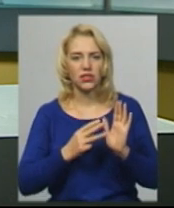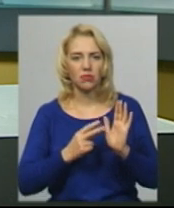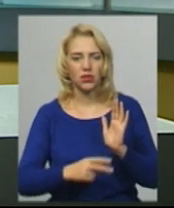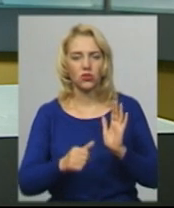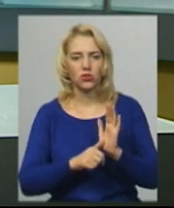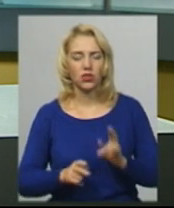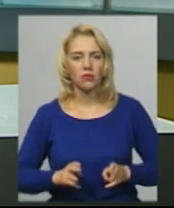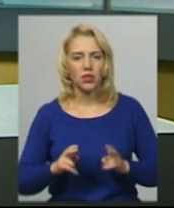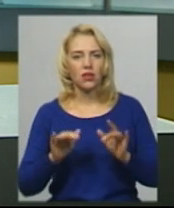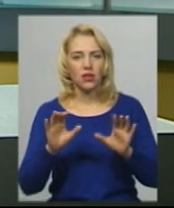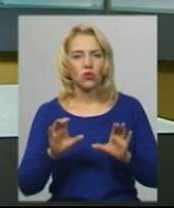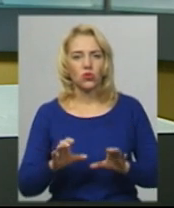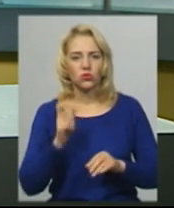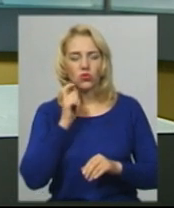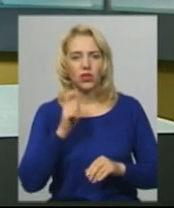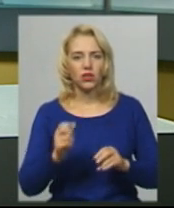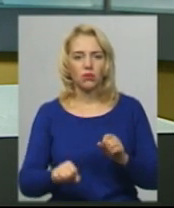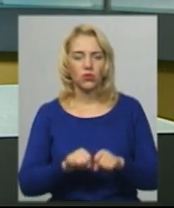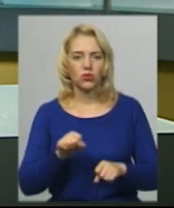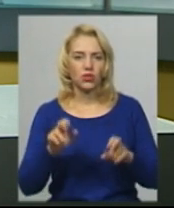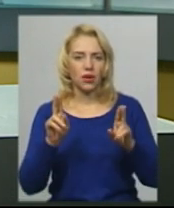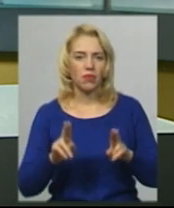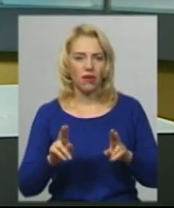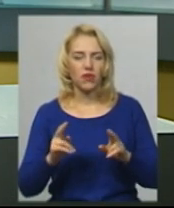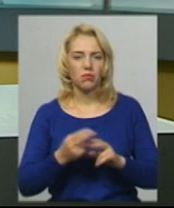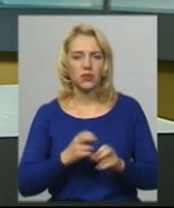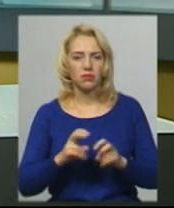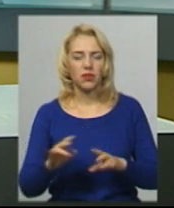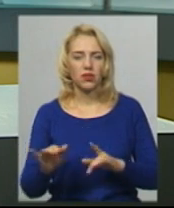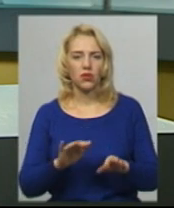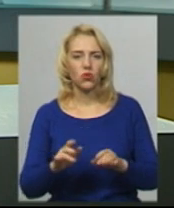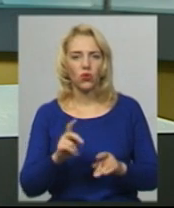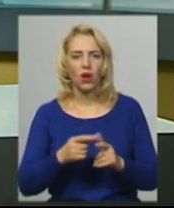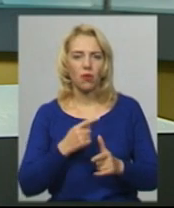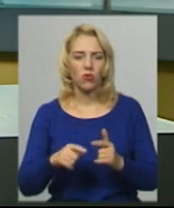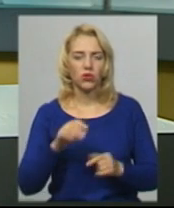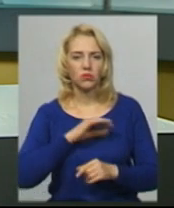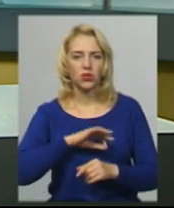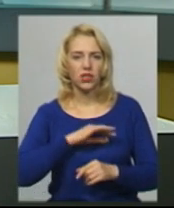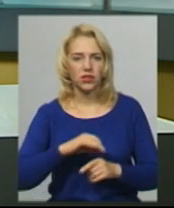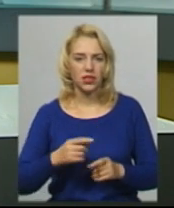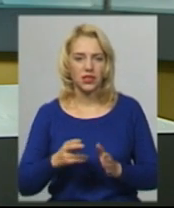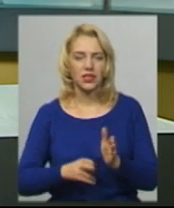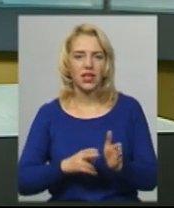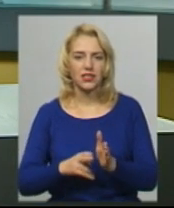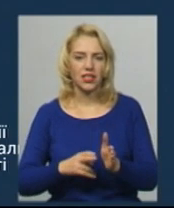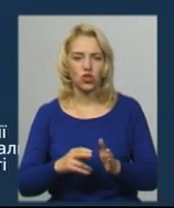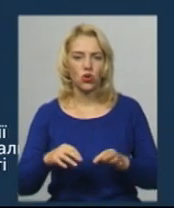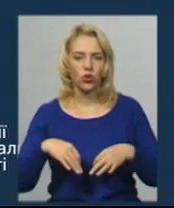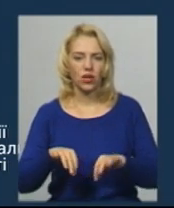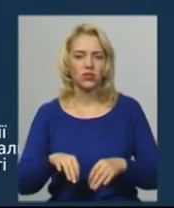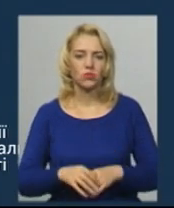Кримінального кодексу України «Порушення правил безпеки руху або експлуатації залізничного транспорту».